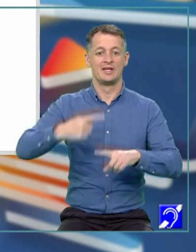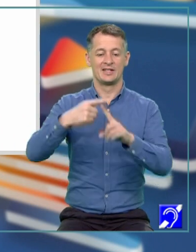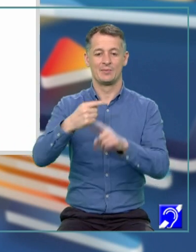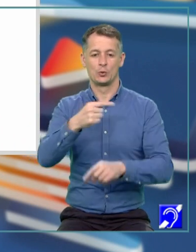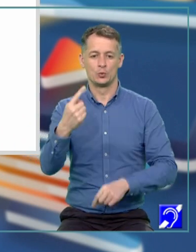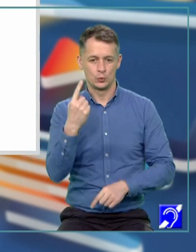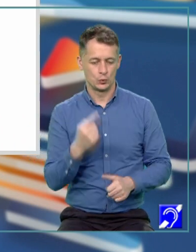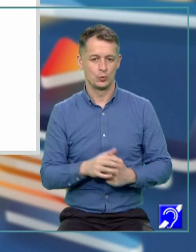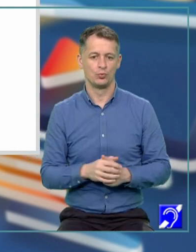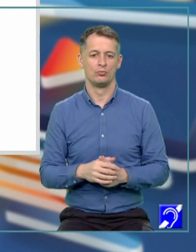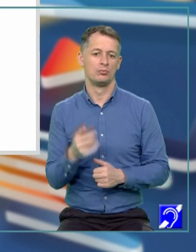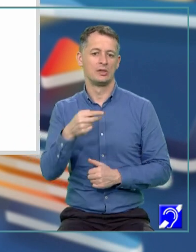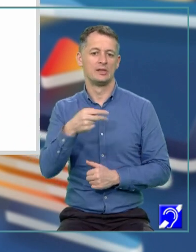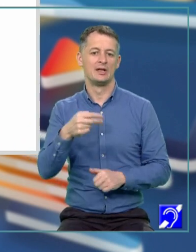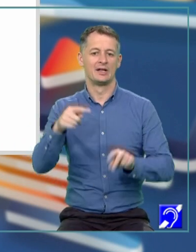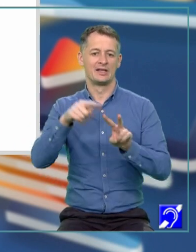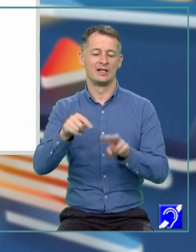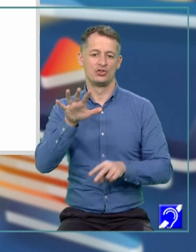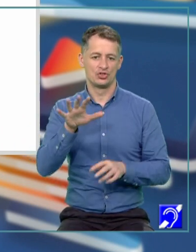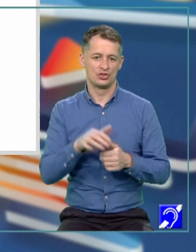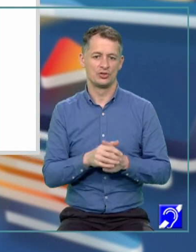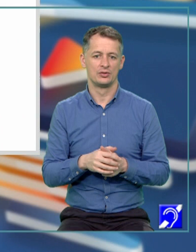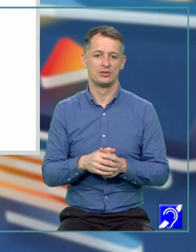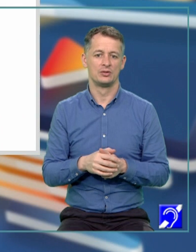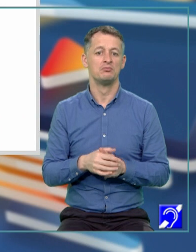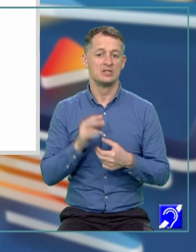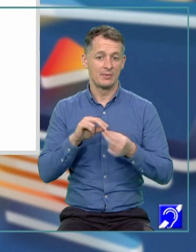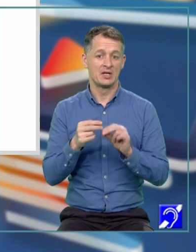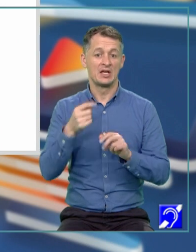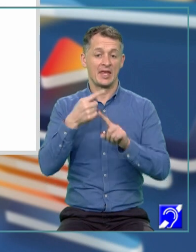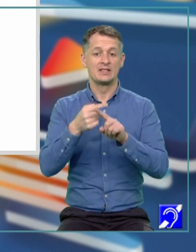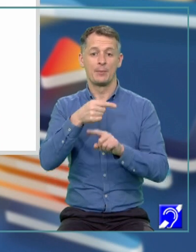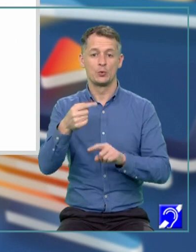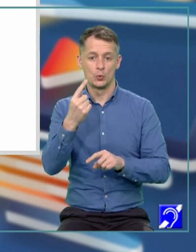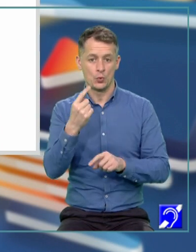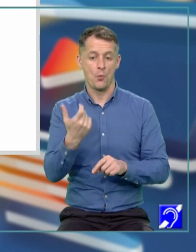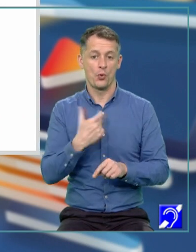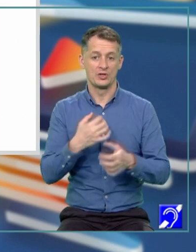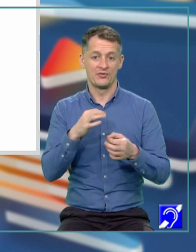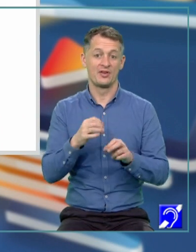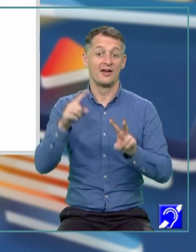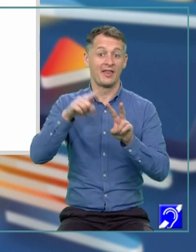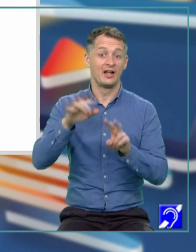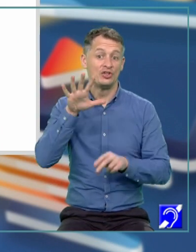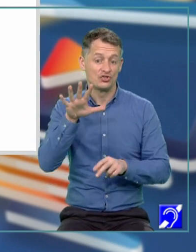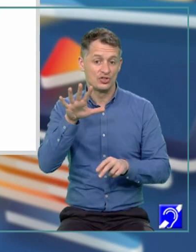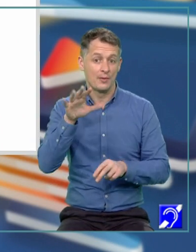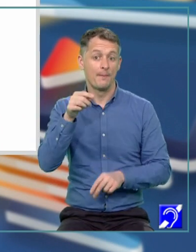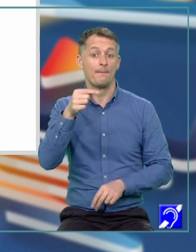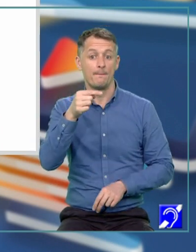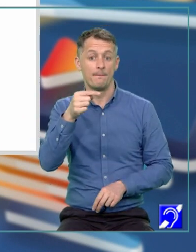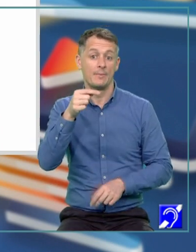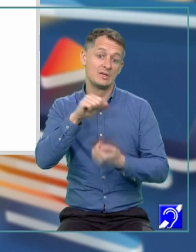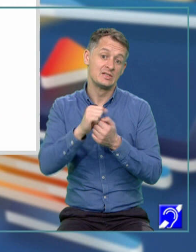este egal cu radical din 5. Înseamnă că X minus 1 poate fi radical din 5 sau minus radical